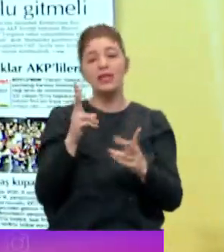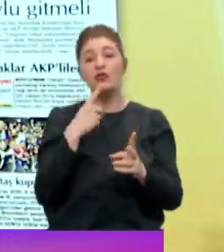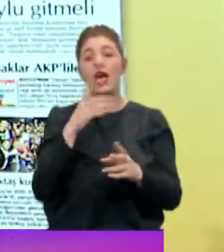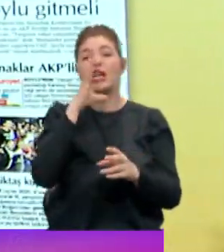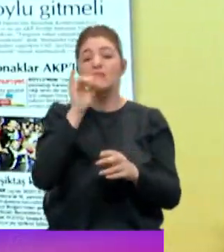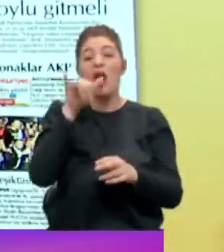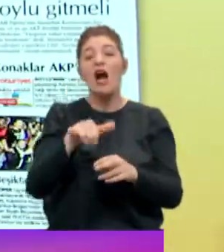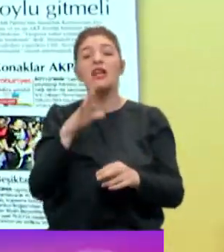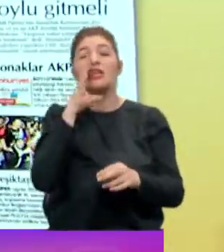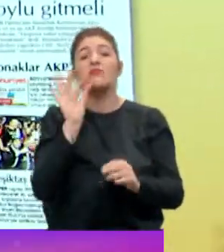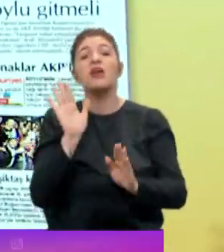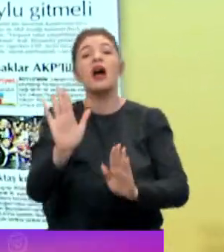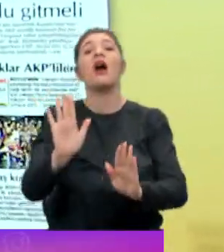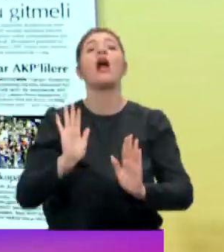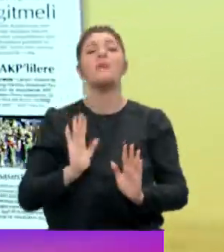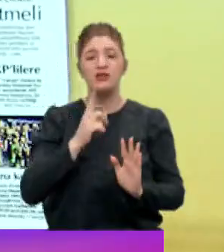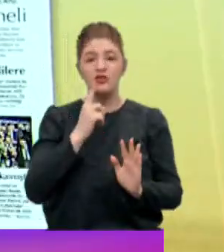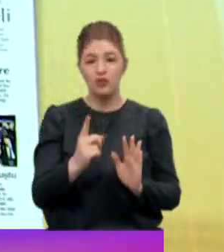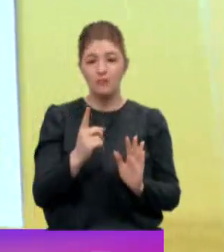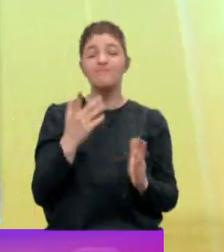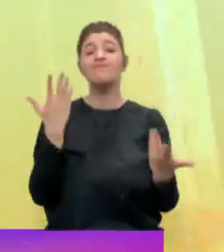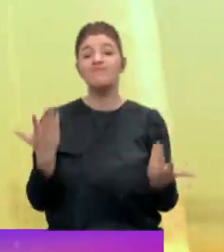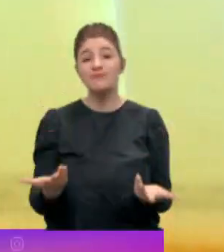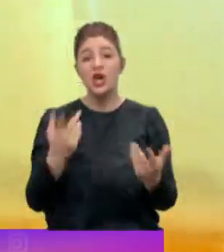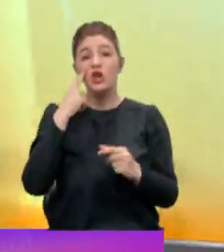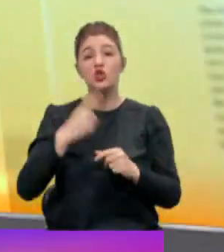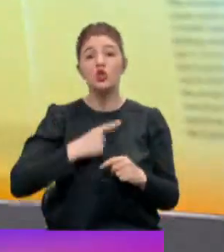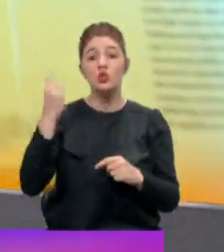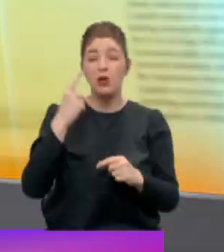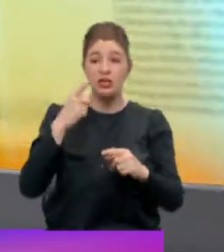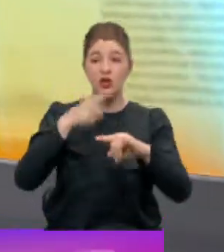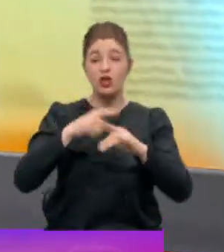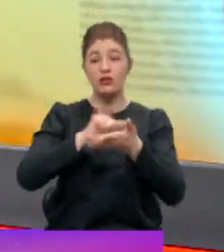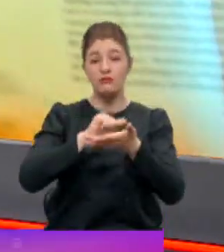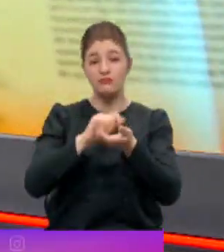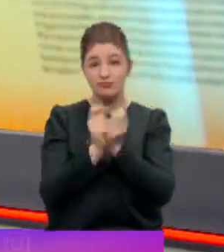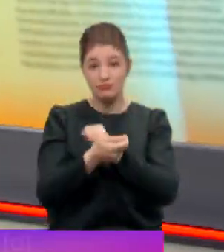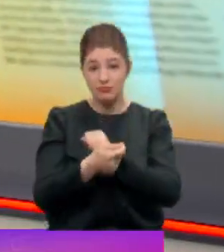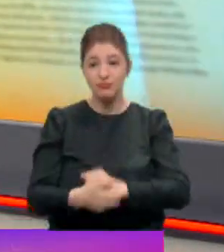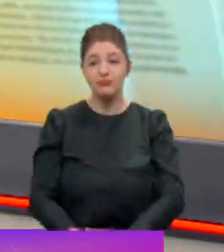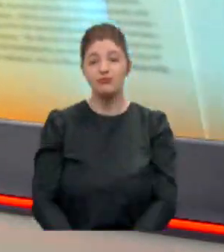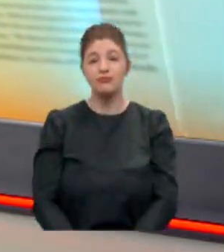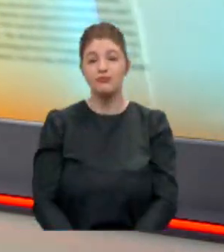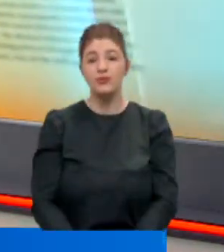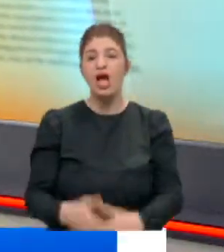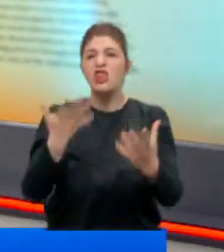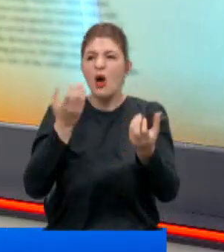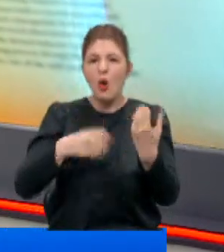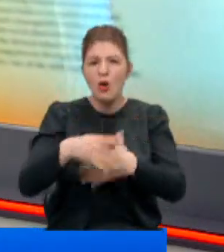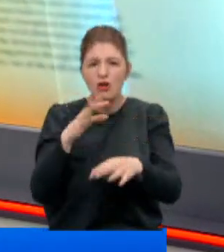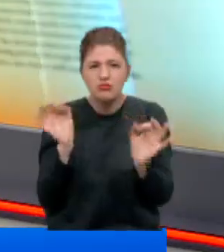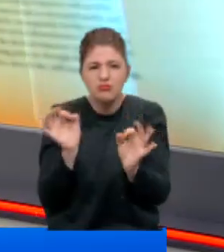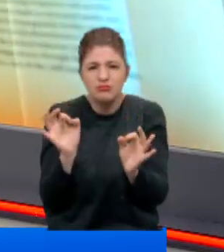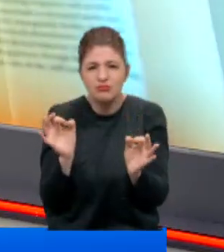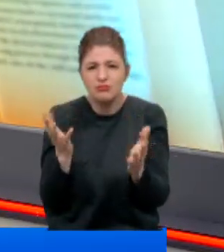Kimsenin hakkı kimse de kalmaz diyor efendim. Cumhuriyet'ten hürriyete geçiyorum. Ne olaylar değil mi